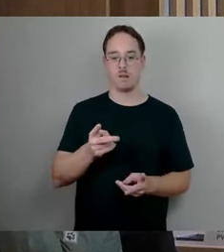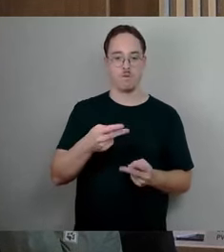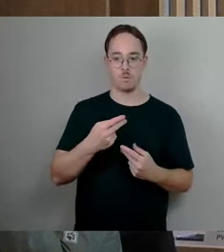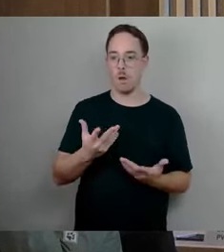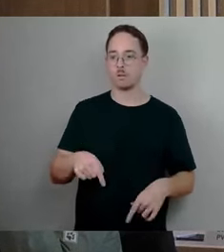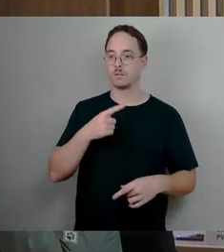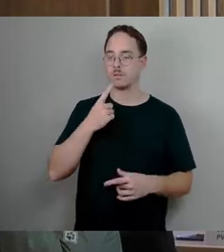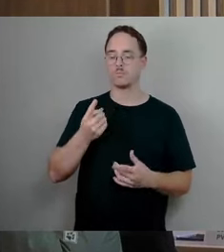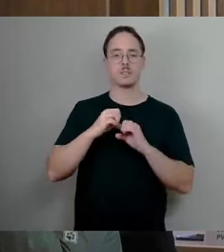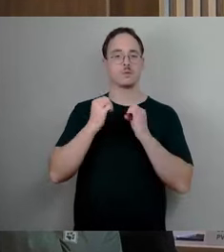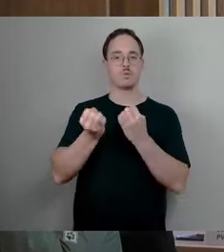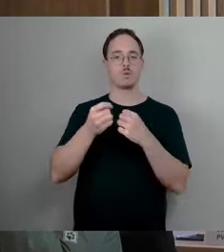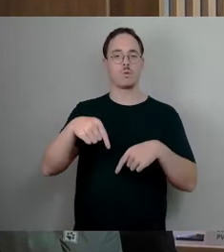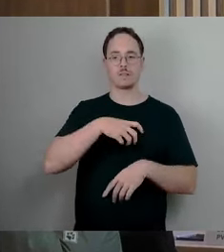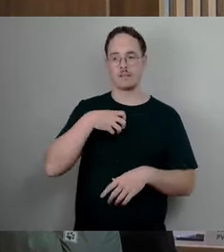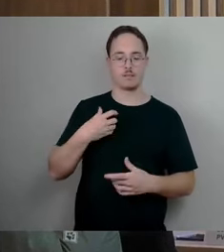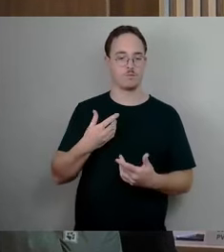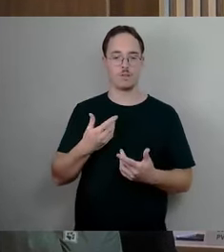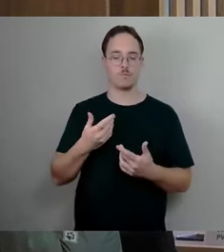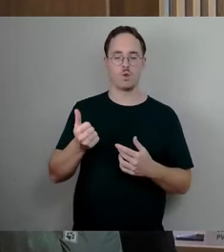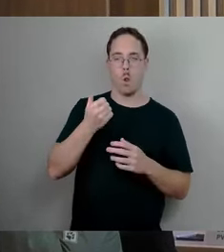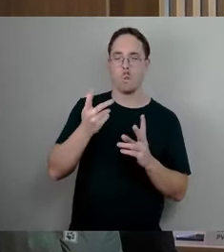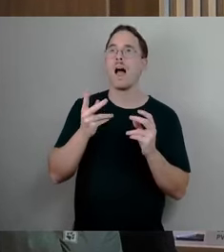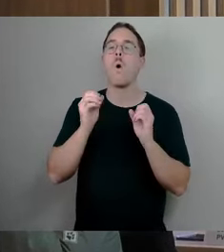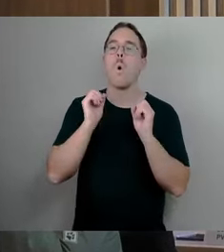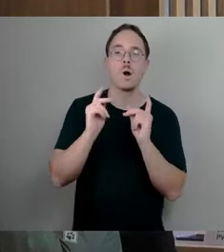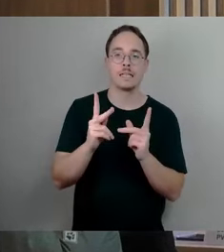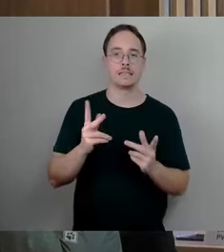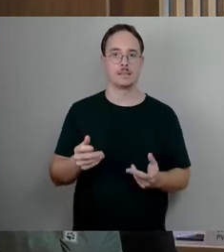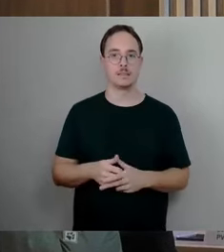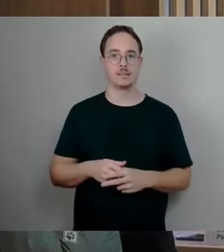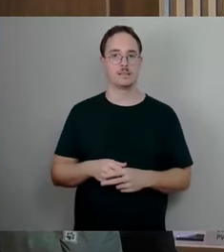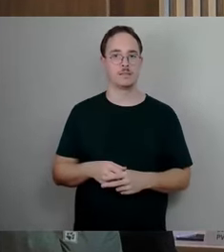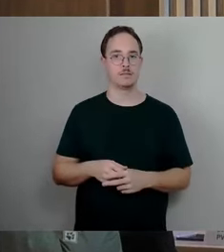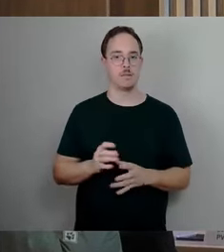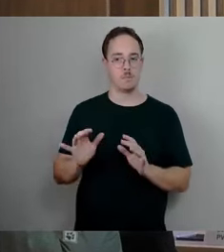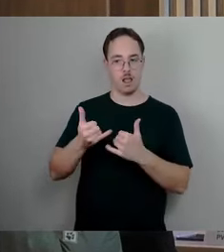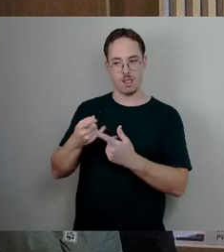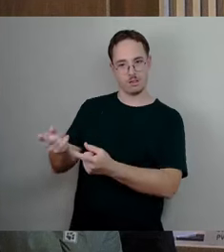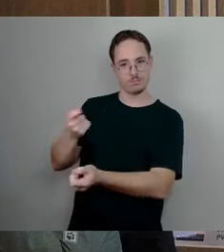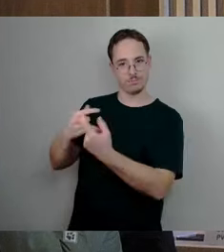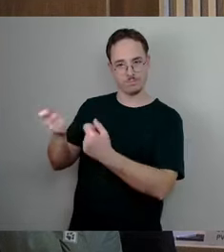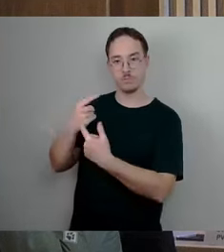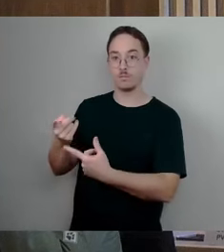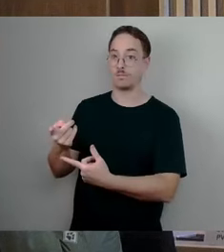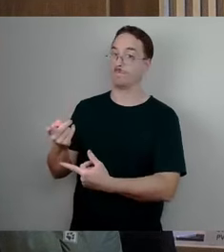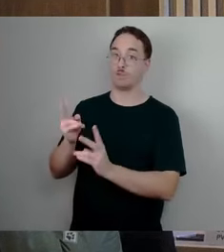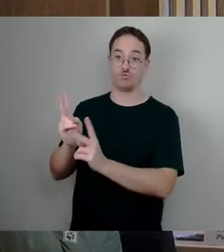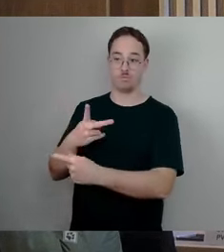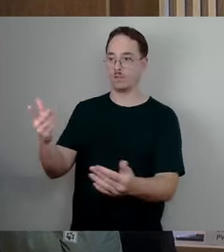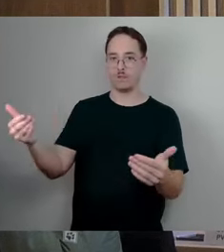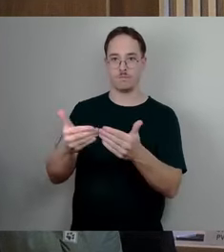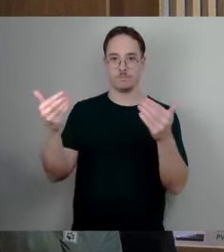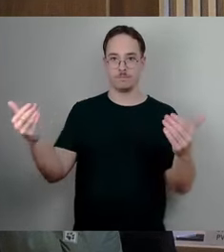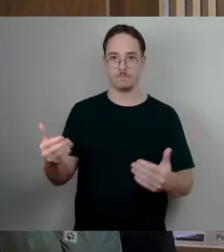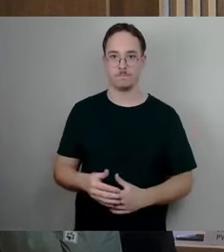Eltern, oder ist zumindest in Ordnung, toll weiß ich nicht, die Elternrückmeldungen, die wir bekommen, sprechen eine ganz andere Sprache. Deswegen würde ich